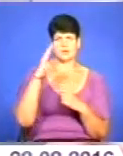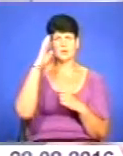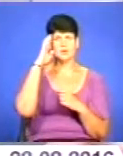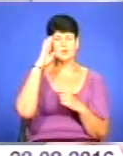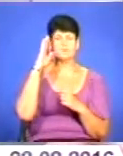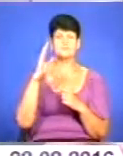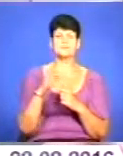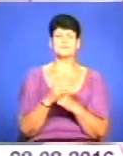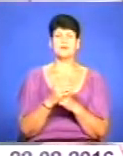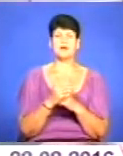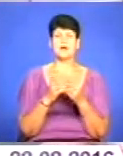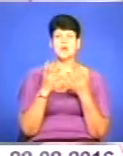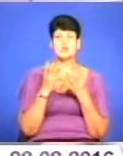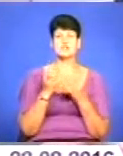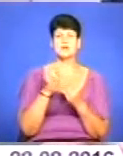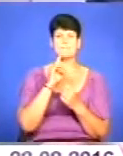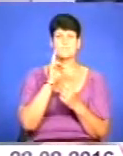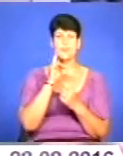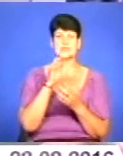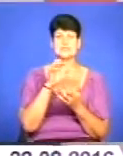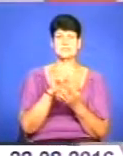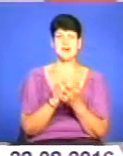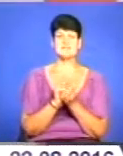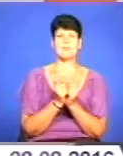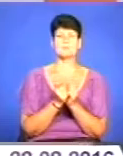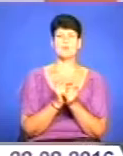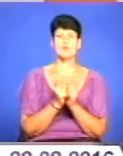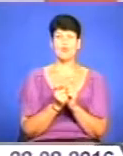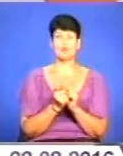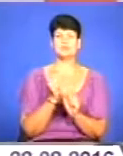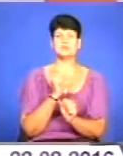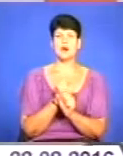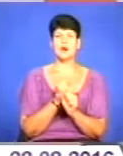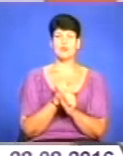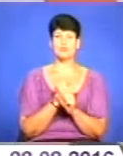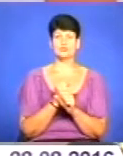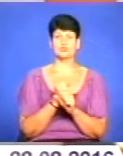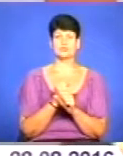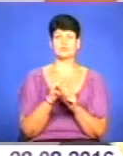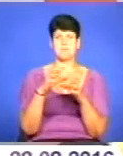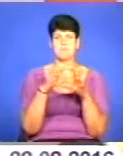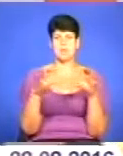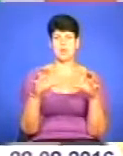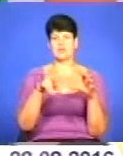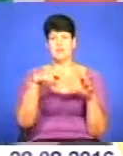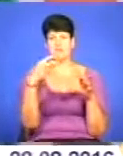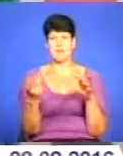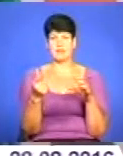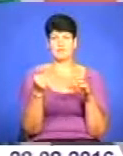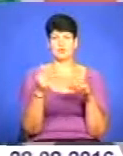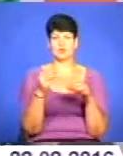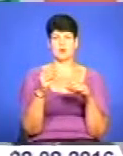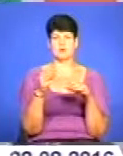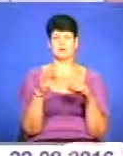А ще з молодості, то я займався боротькою. На роботі бавка впала, півтора тонни і